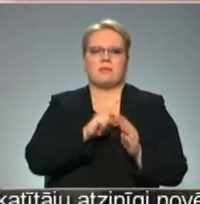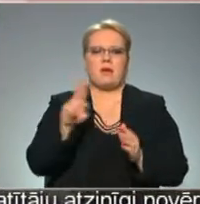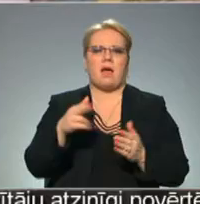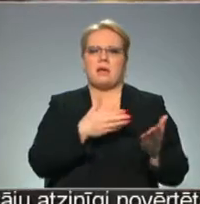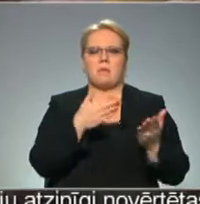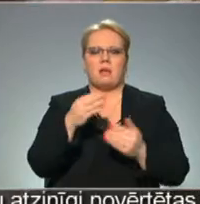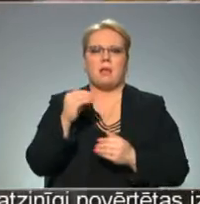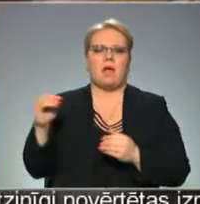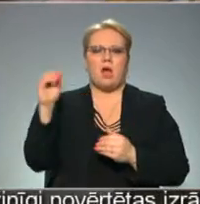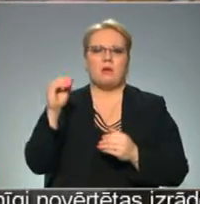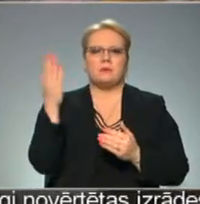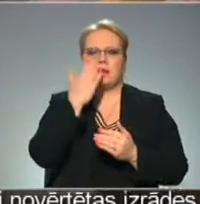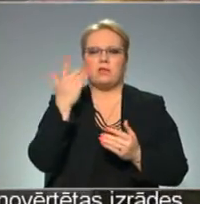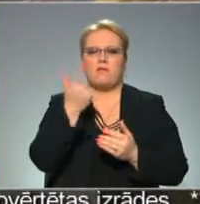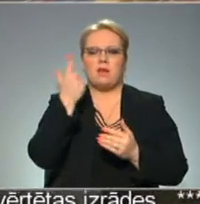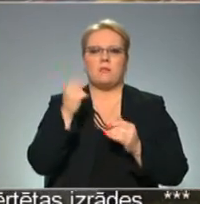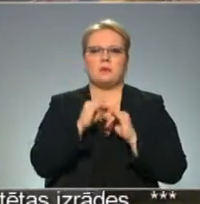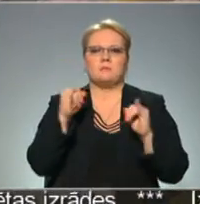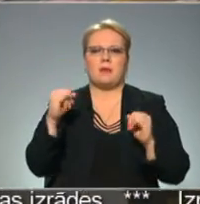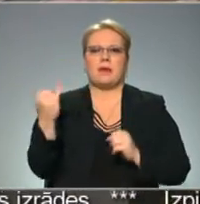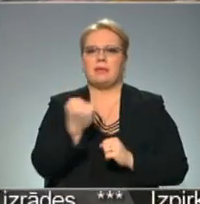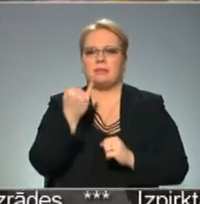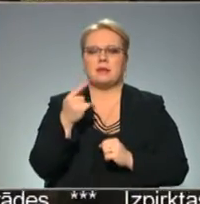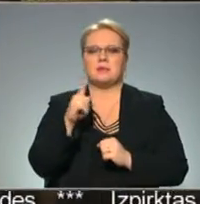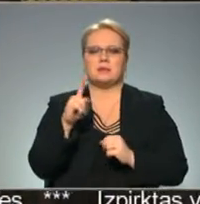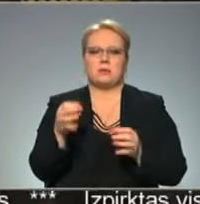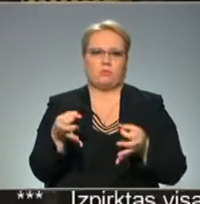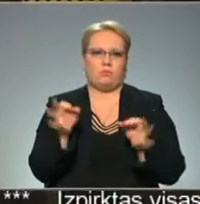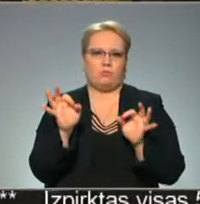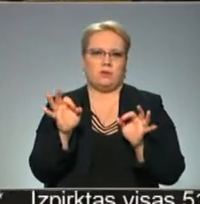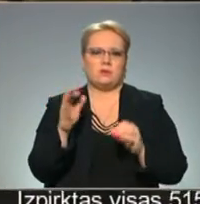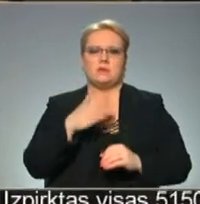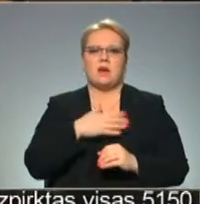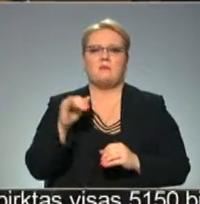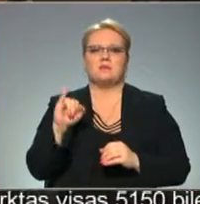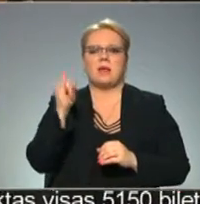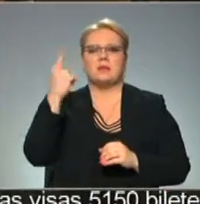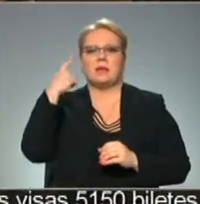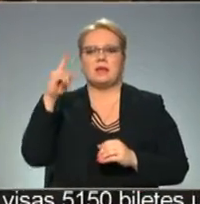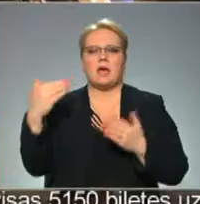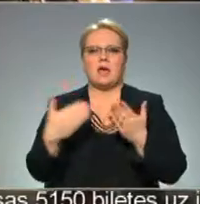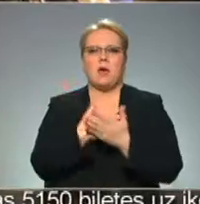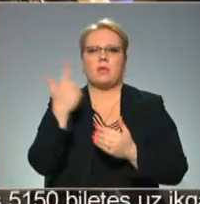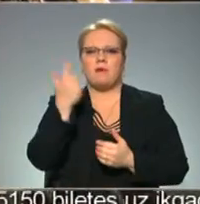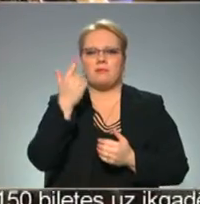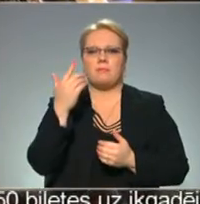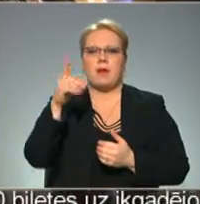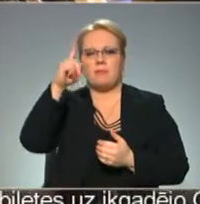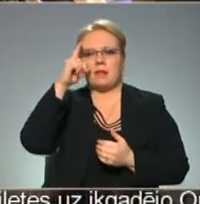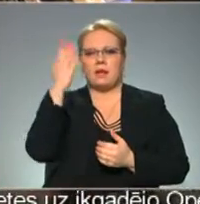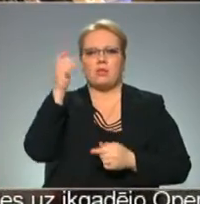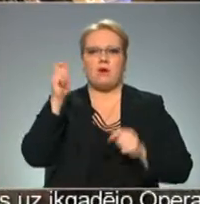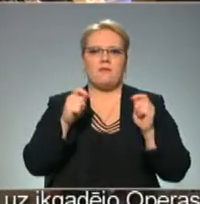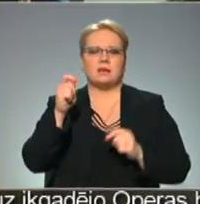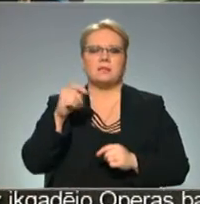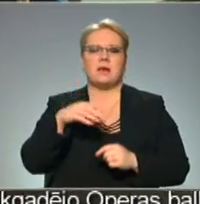Eiropas lielo filmu izplatītāju interese tas ir būtiski. Savu zelta ideju jaunai filmai Berlīnas kinofestivālā meklē